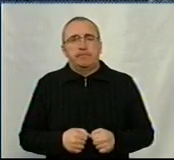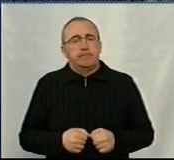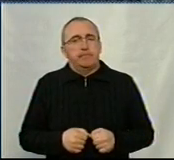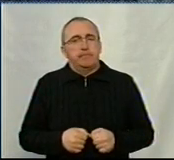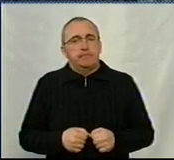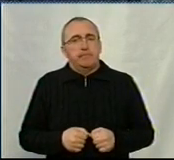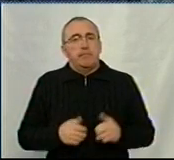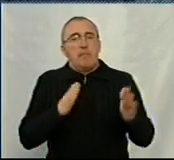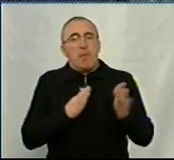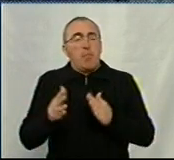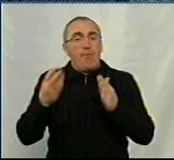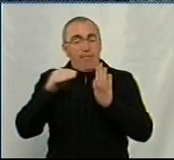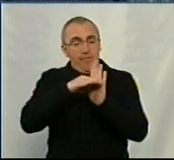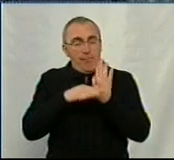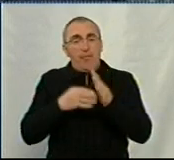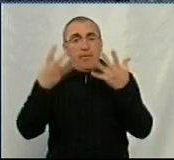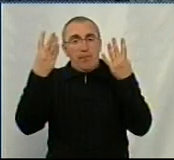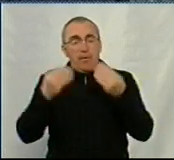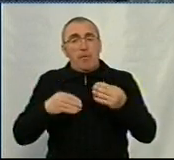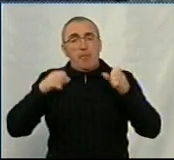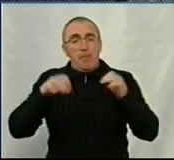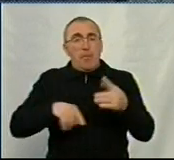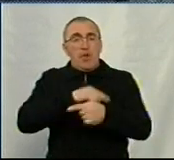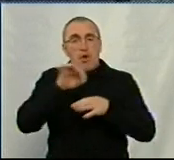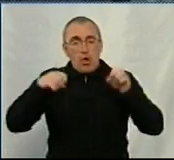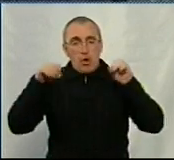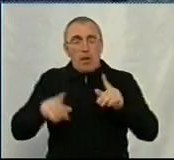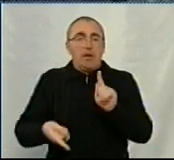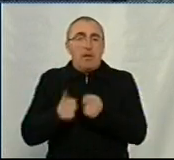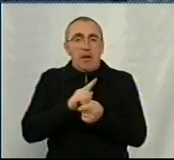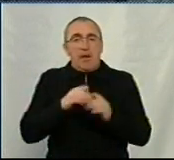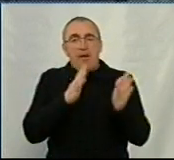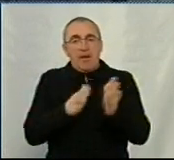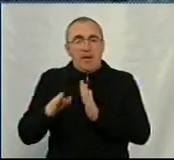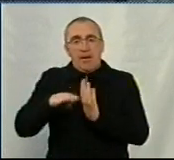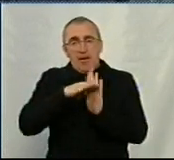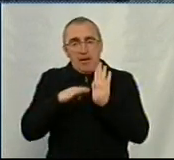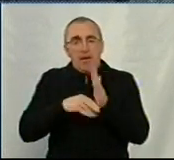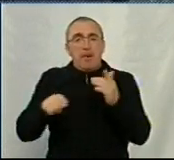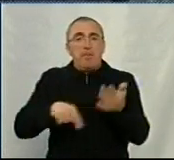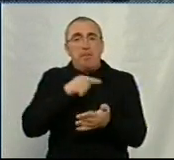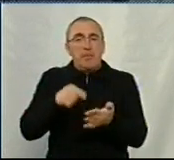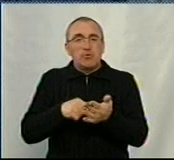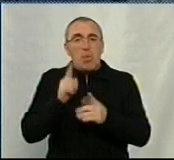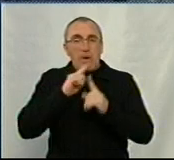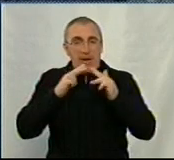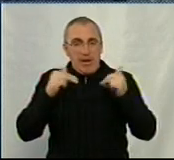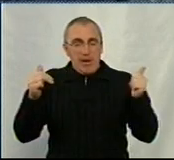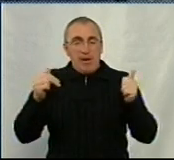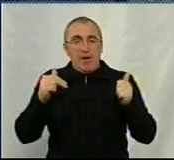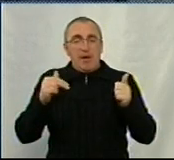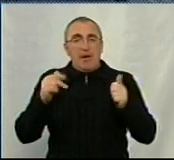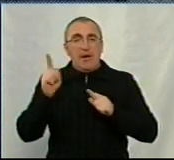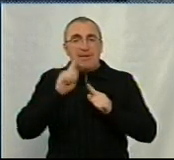У порядку денному я основне питання. Проєкт рішення про внесення змін до регламенту Дніпровської міської ради, яке стосується проведення